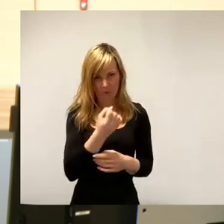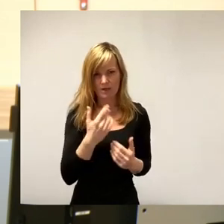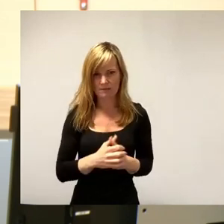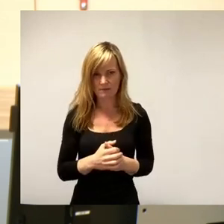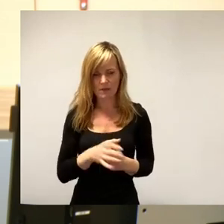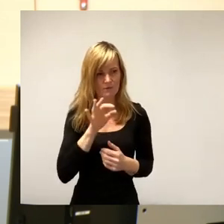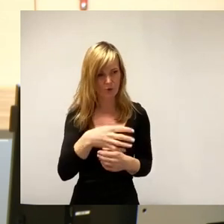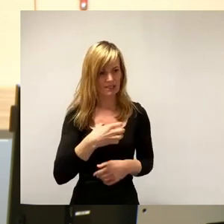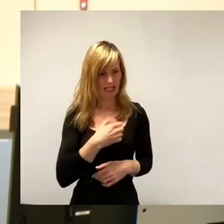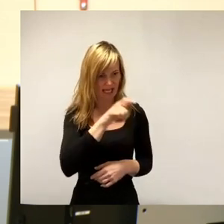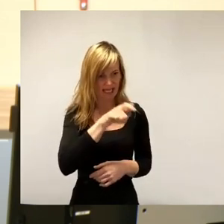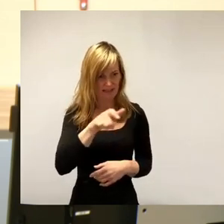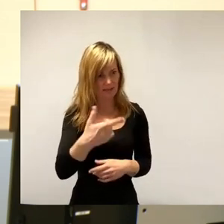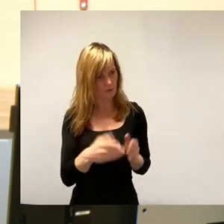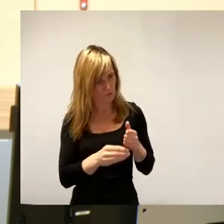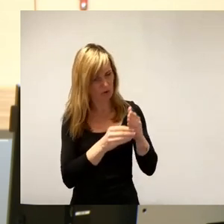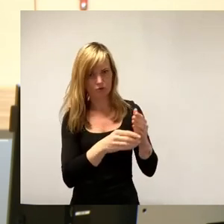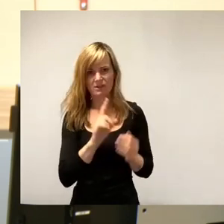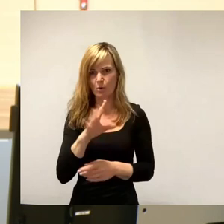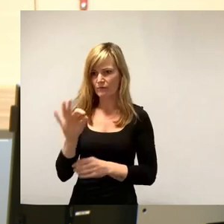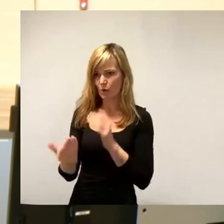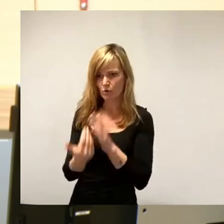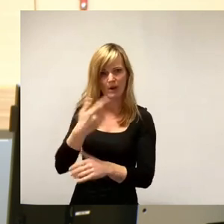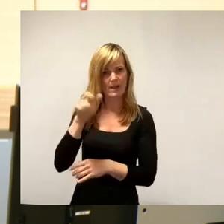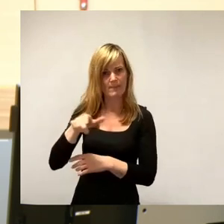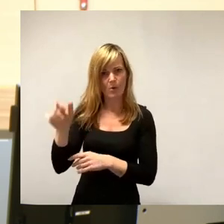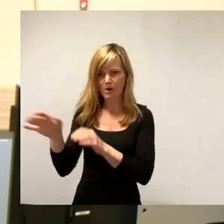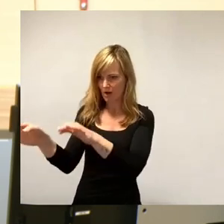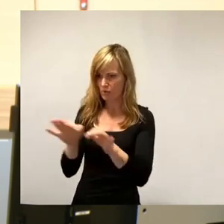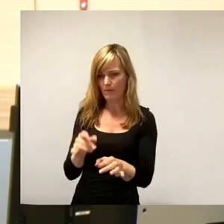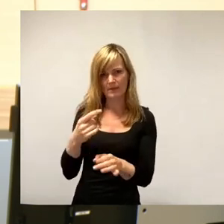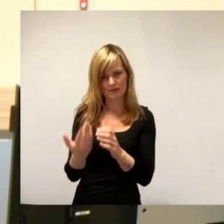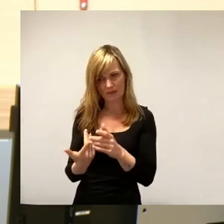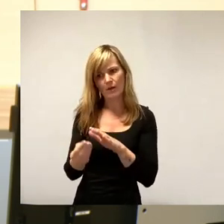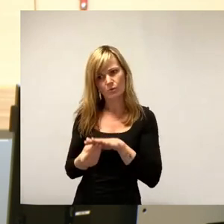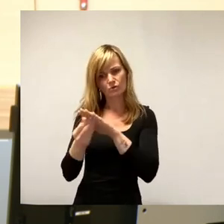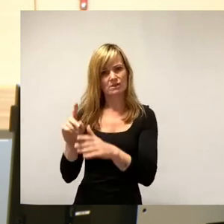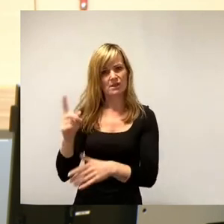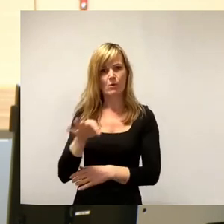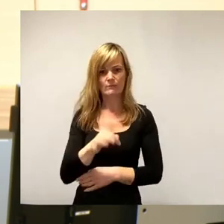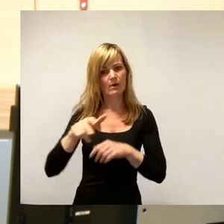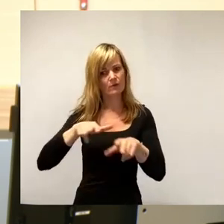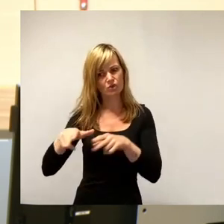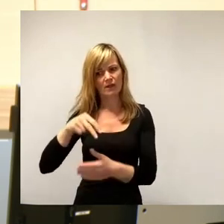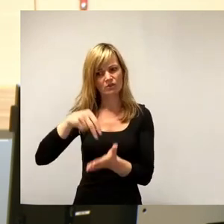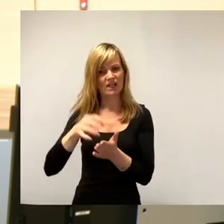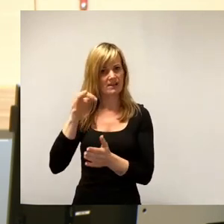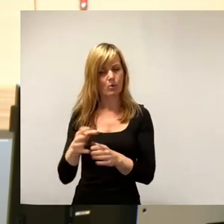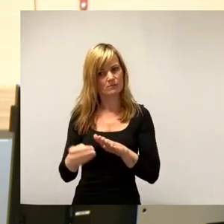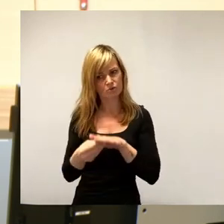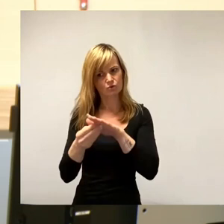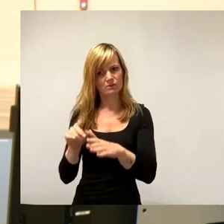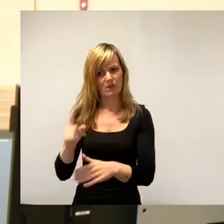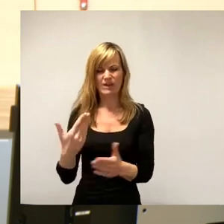was bewegen, als auch für die dann neuen Bürgerinnen und Bürger und für den Wirtschaftsstandort. Umso erstaunlicher für mich natürlich,